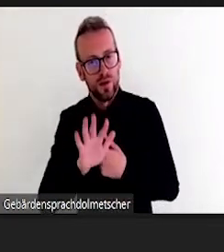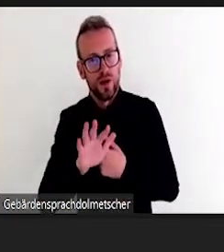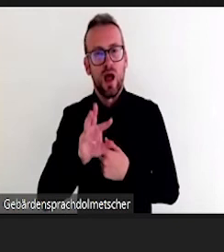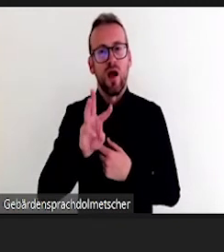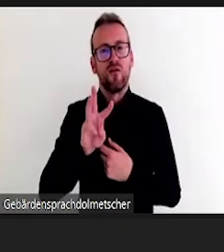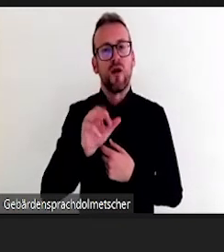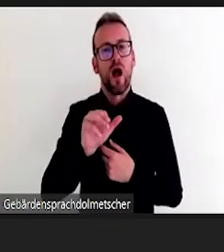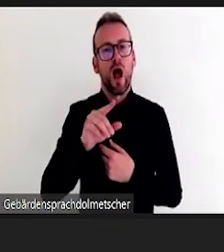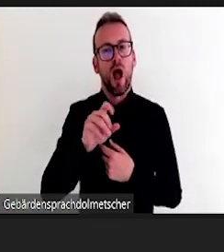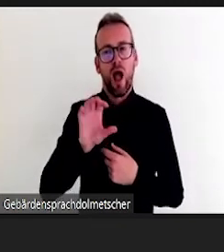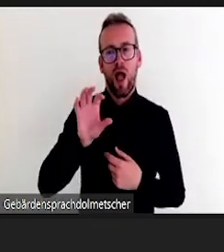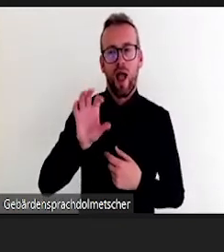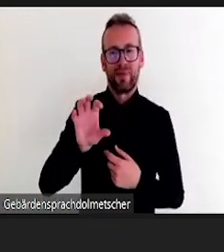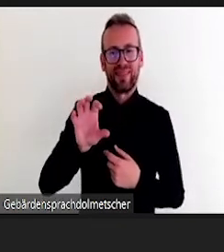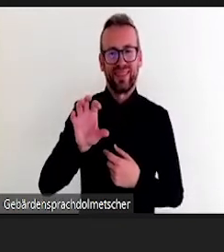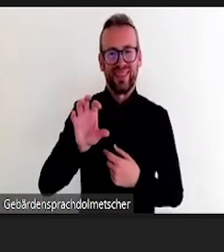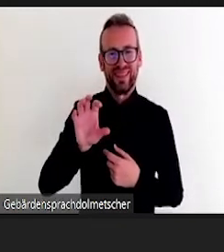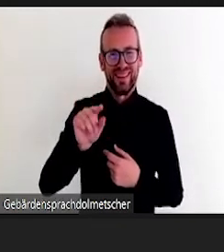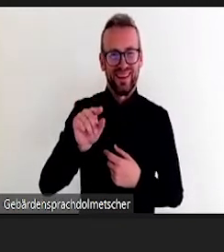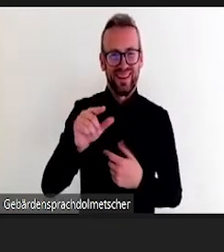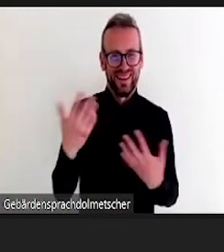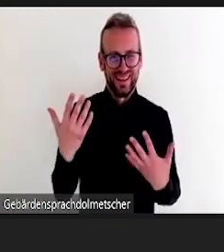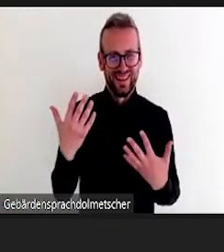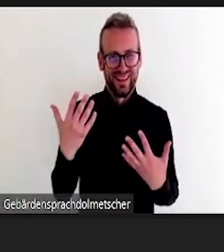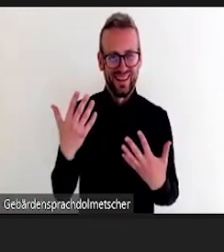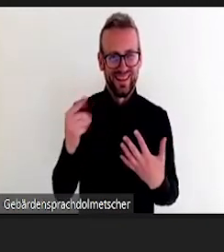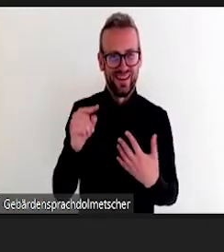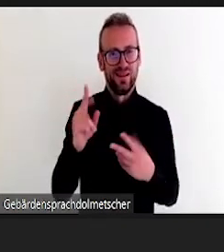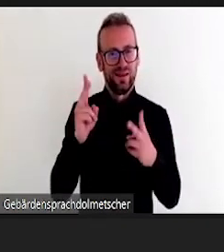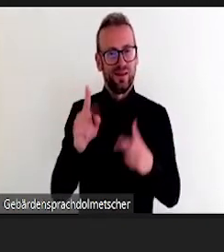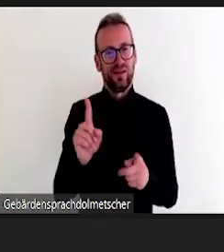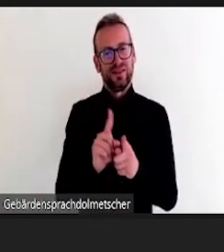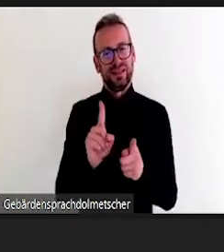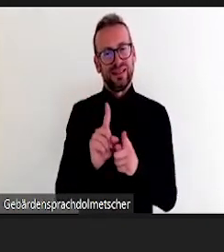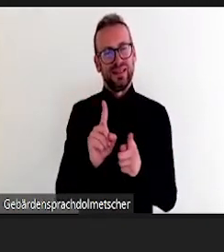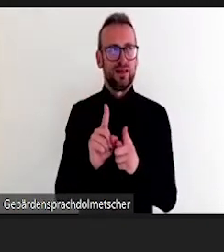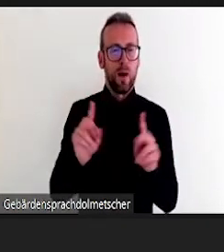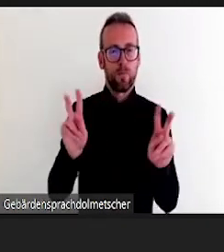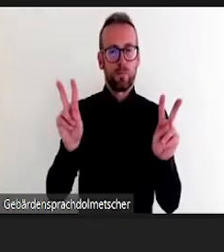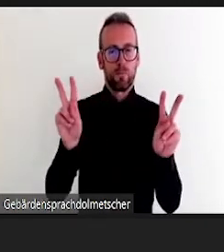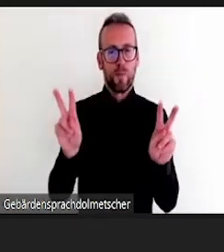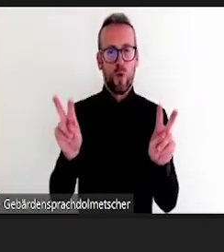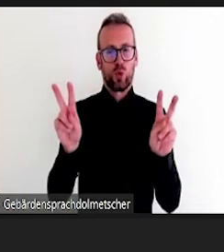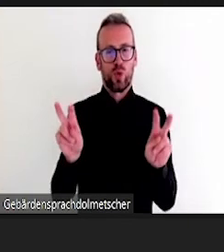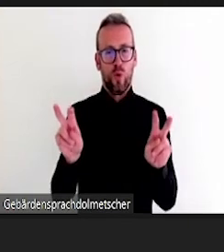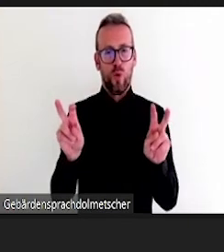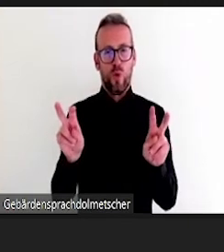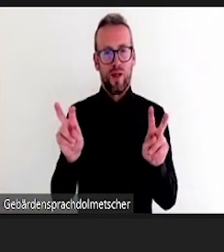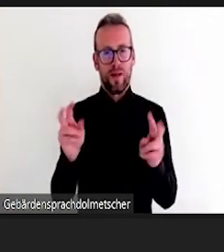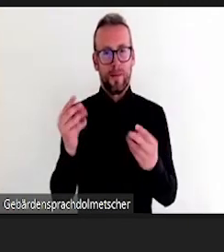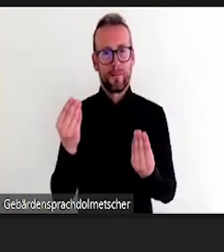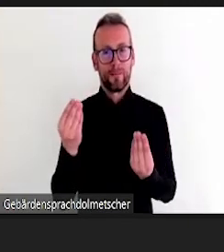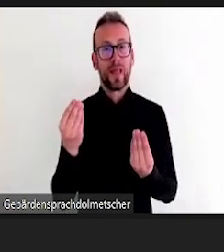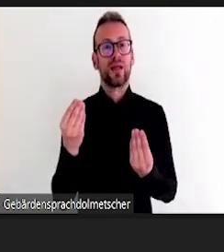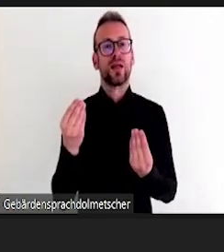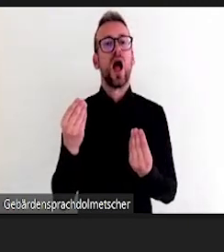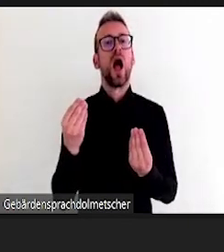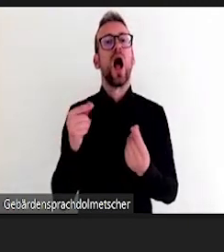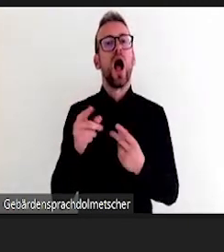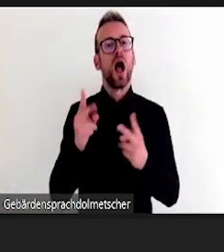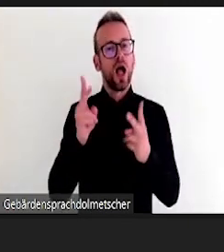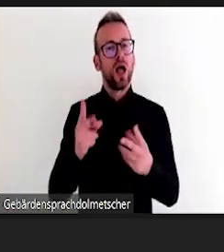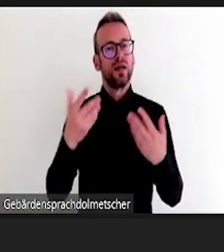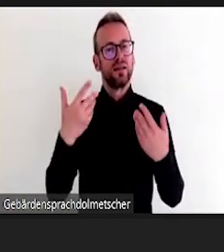so nicht miteinander besprochen hatten. Bei manchen kamen auch zum Beispiel gemeinsame Handicaps raus, die man auch nicht auf den ersten Blick sehen konnte,